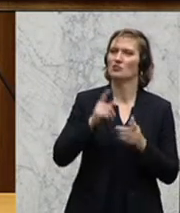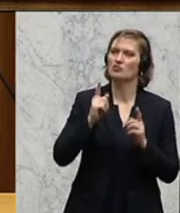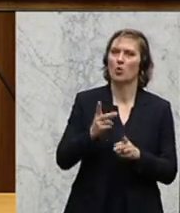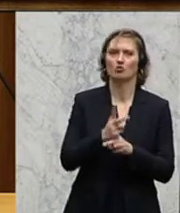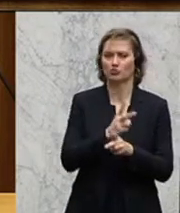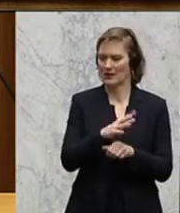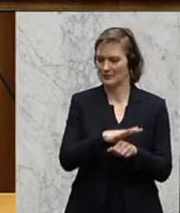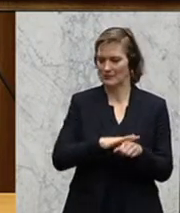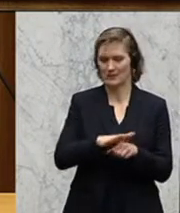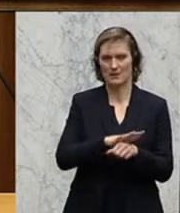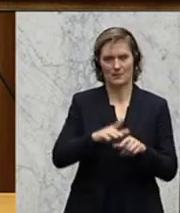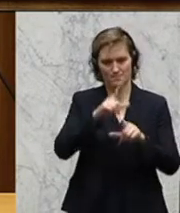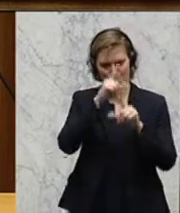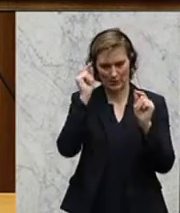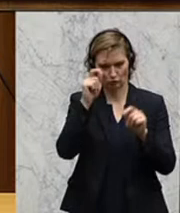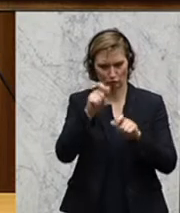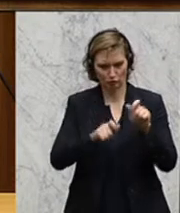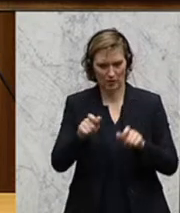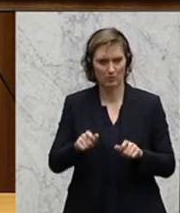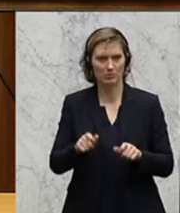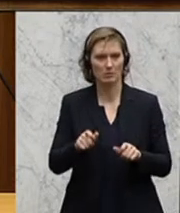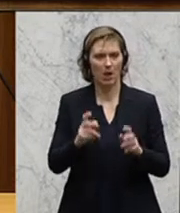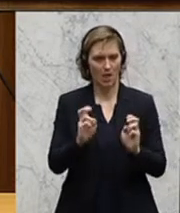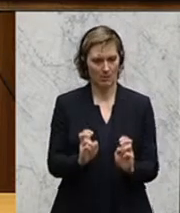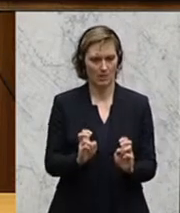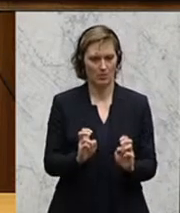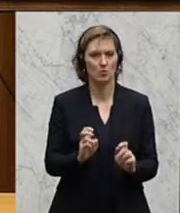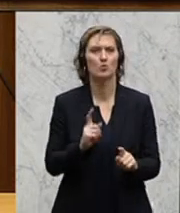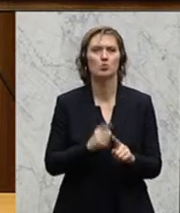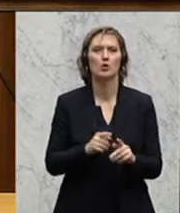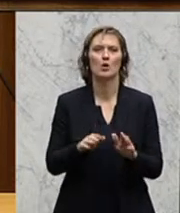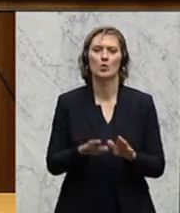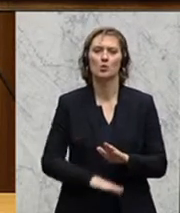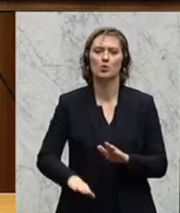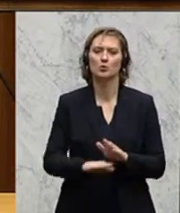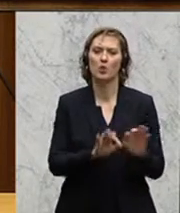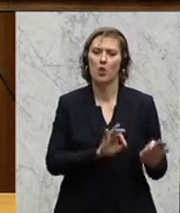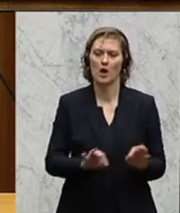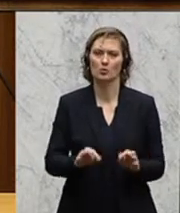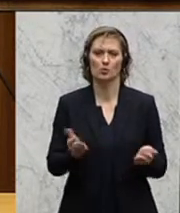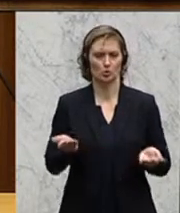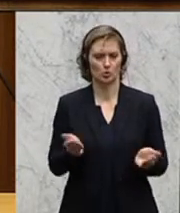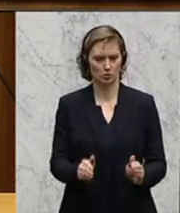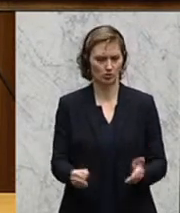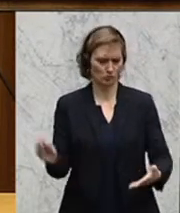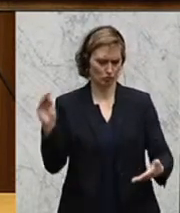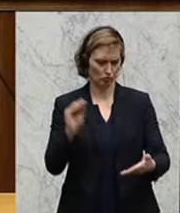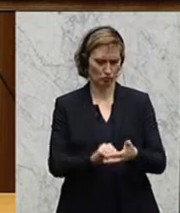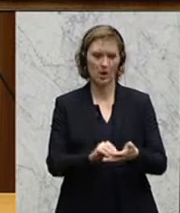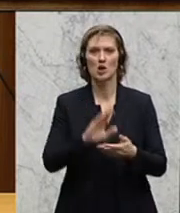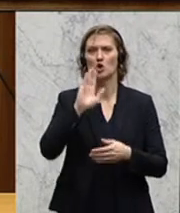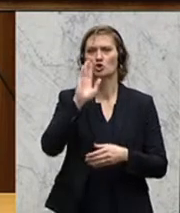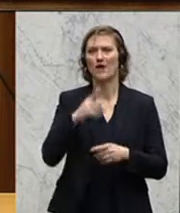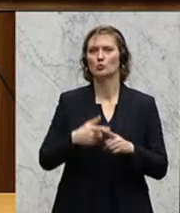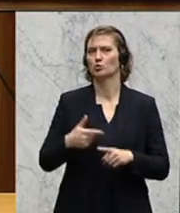Staatsgebiet lebende Menschen und die verfassungsmäßige Grundordnung zu schützen. So steht es auch schwarz auf weiß in den